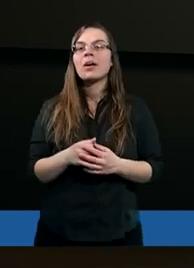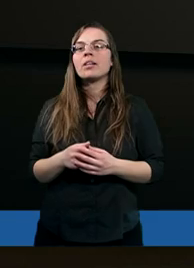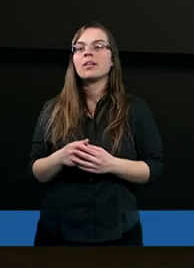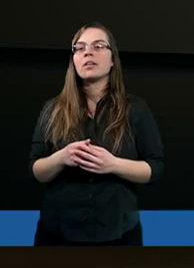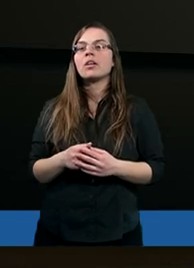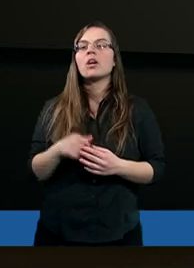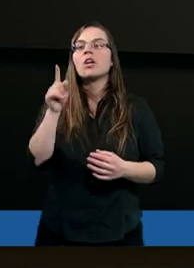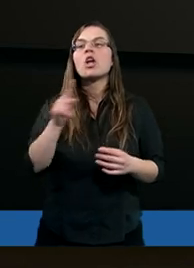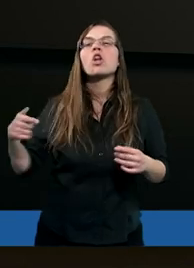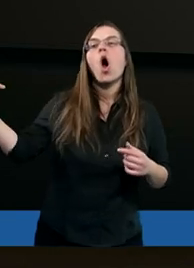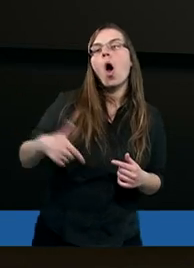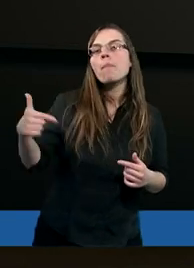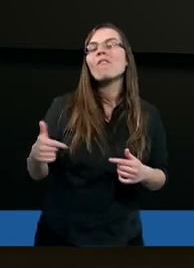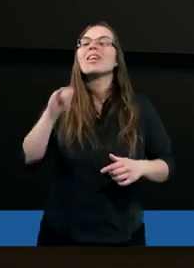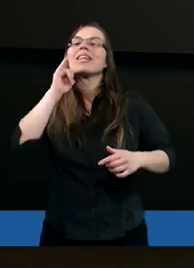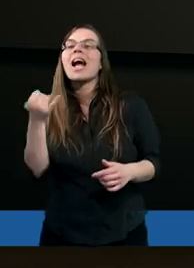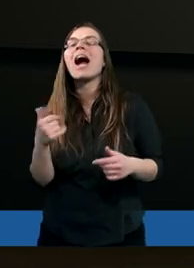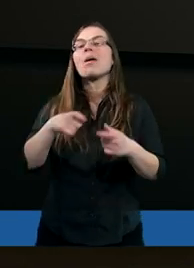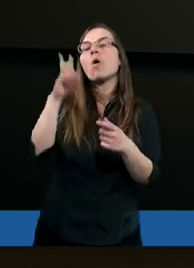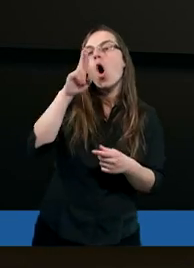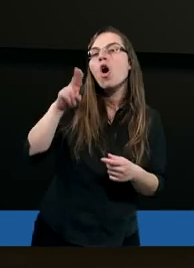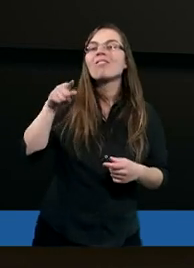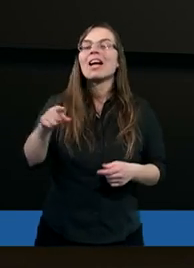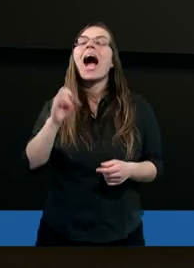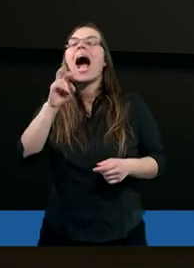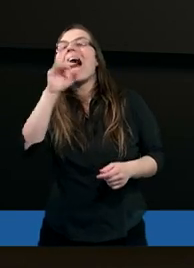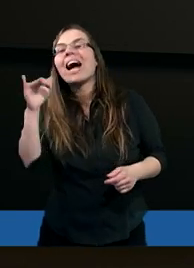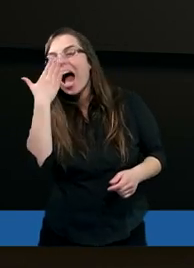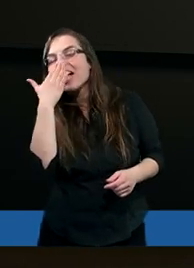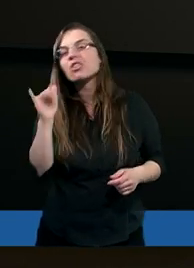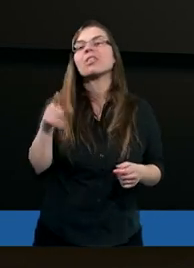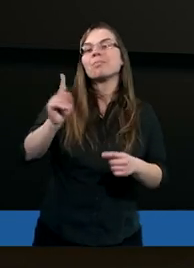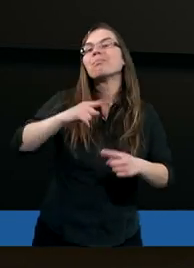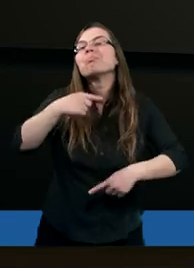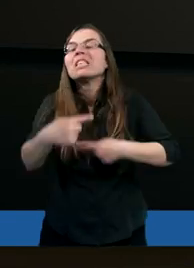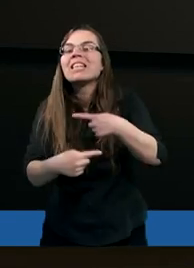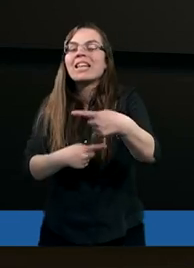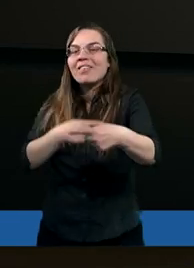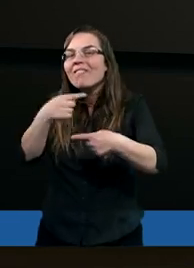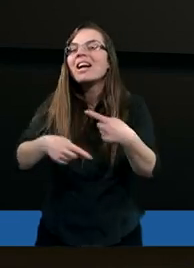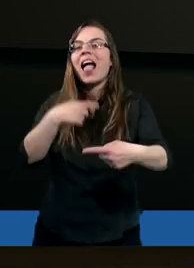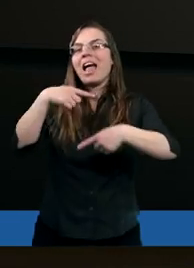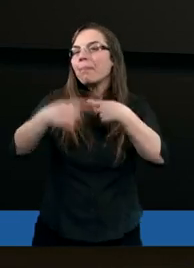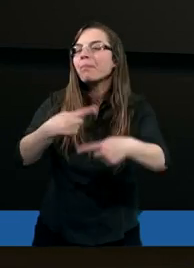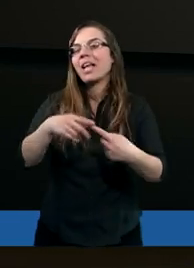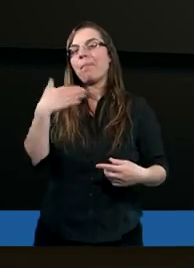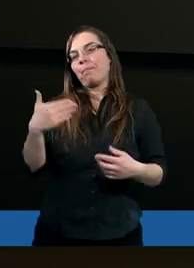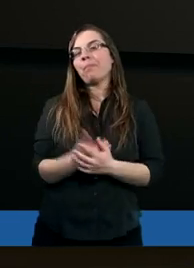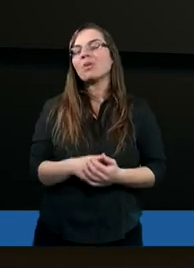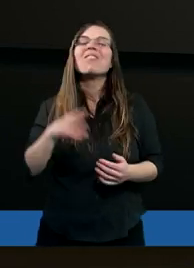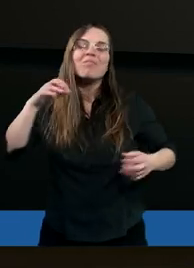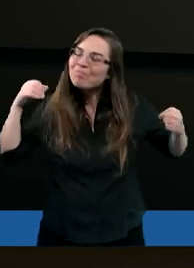z obowiązkiem jakimkolwiek, a raczej z wielkim przywilejem,